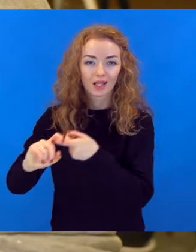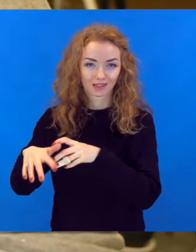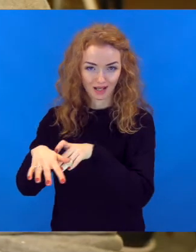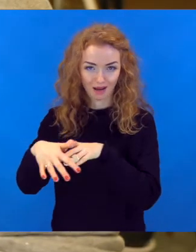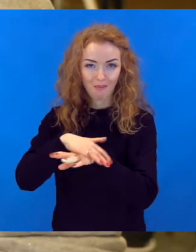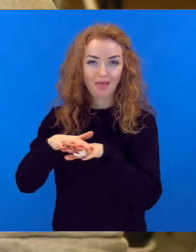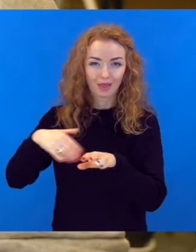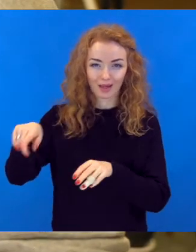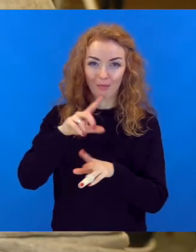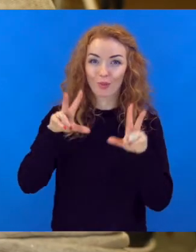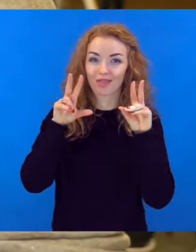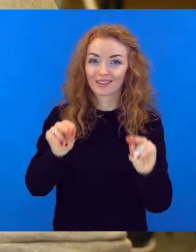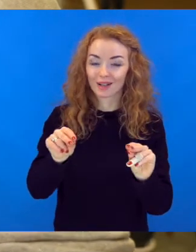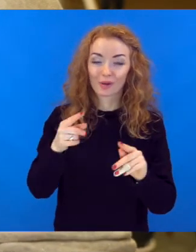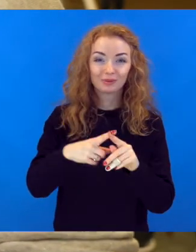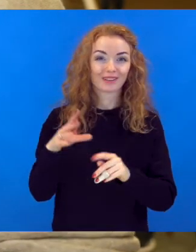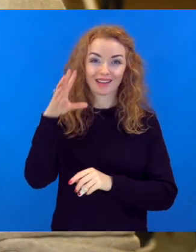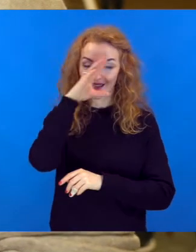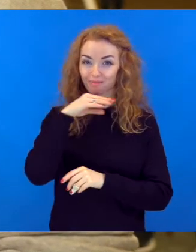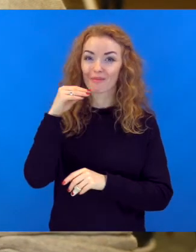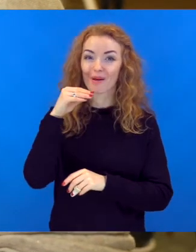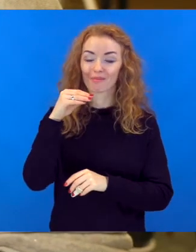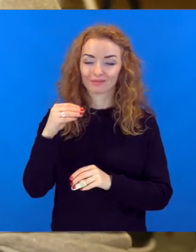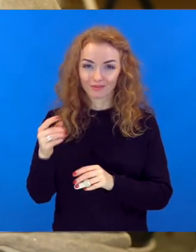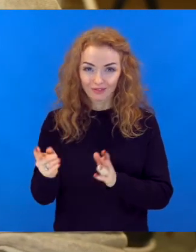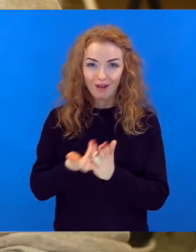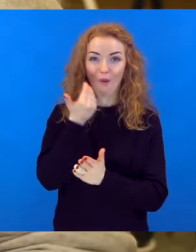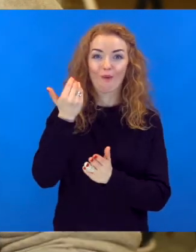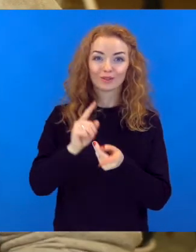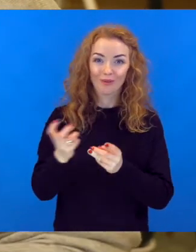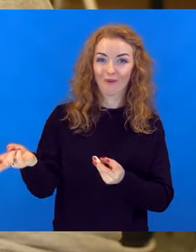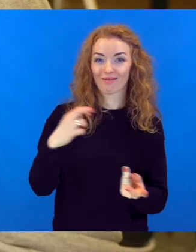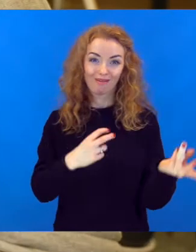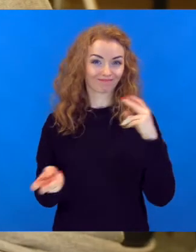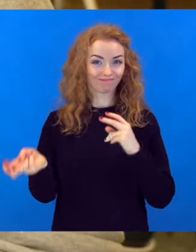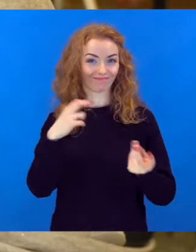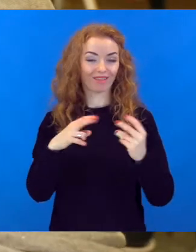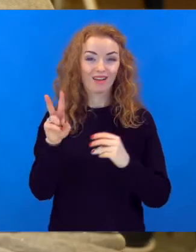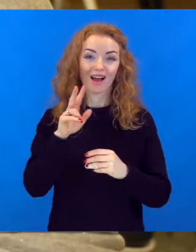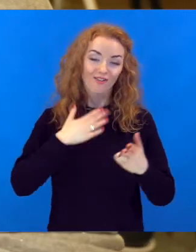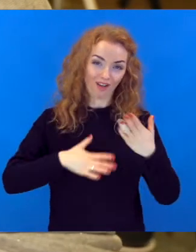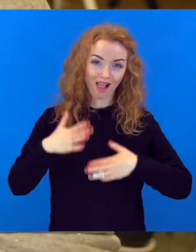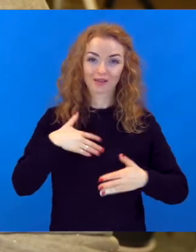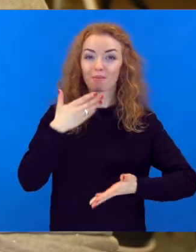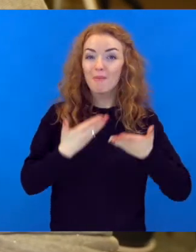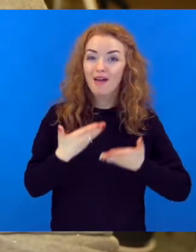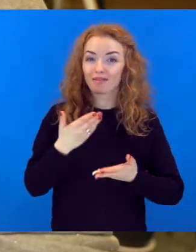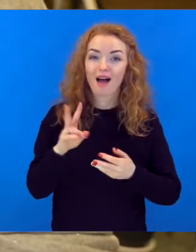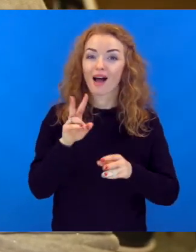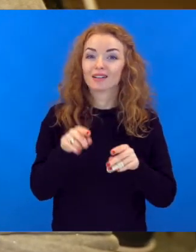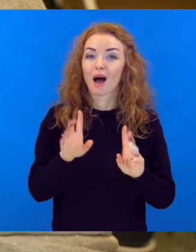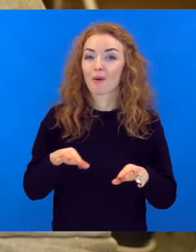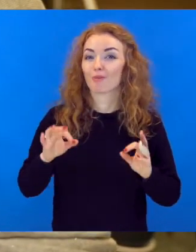sabiedrība tam sāks ticet un iespējams, kad ienāks vēl un vēl skolā jaunieši, kuri gribēs